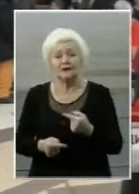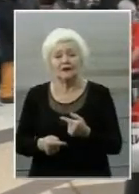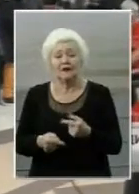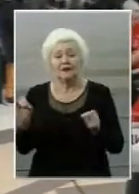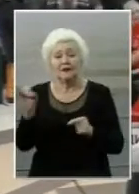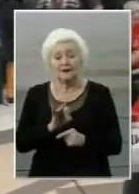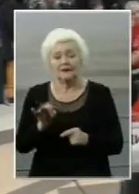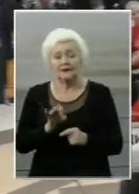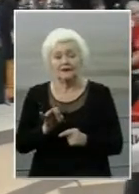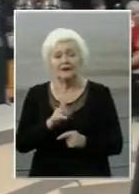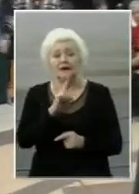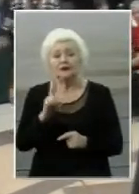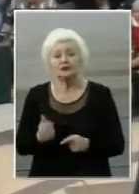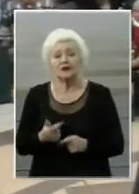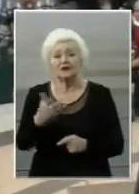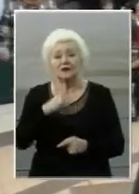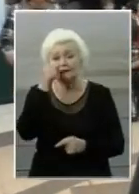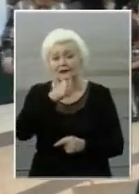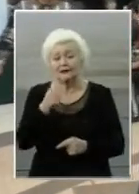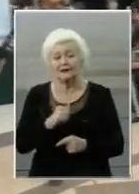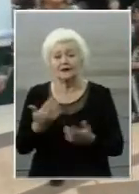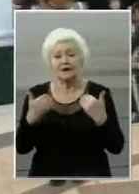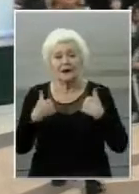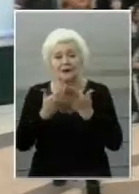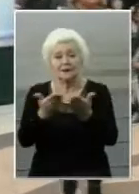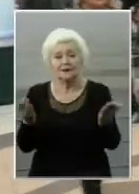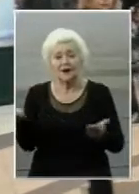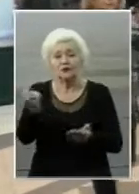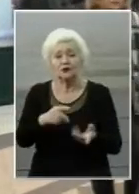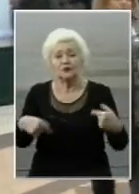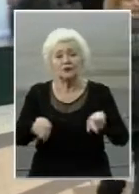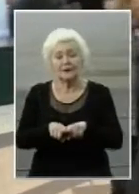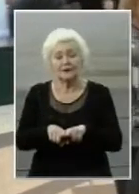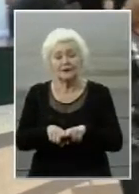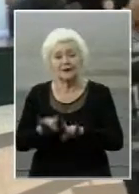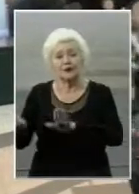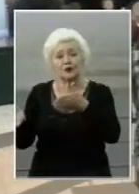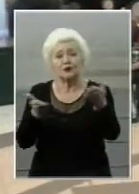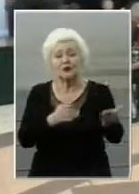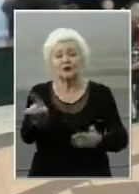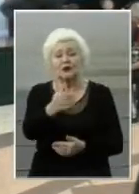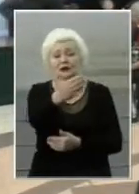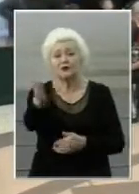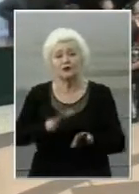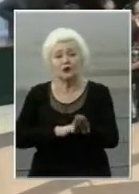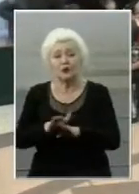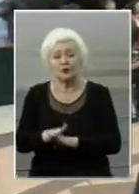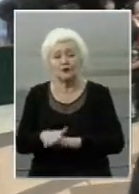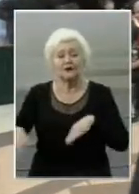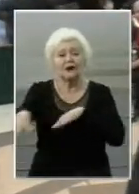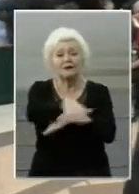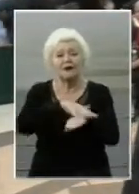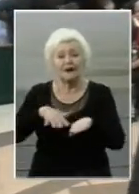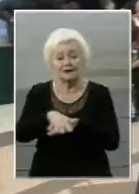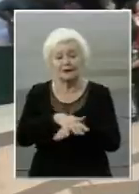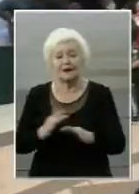І наступний рік поступили нам такі пропозиції, щоб його провести як регіональний тип.